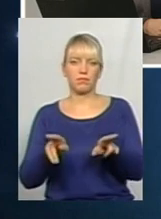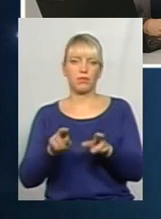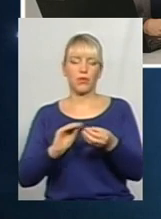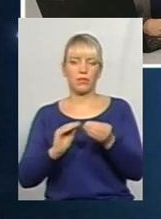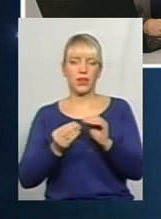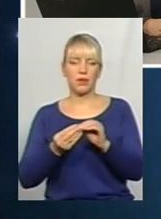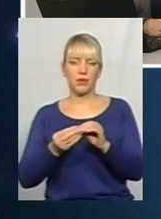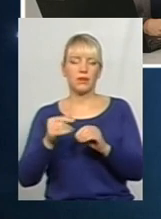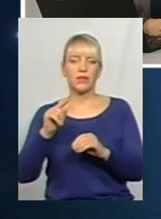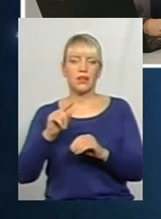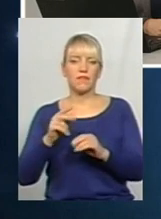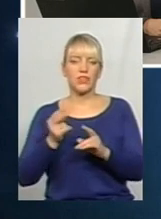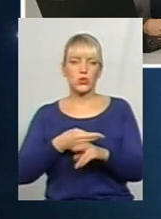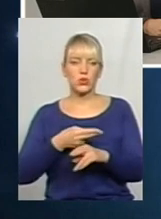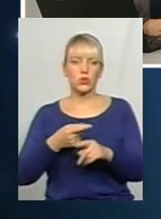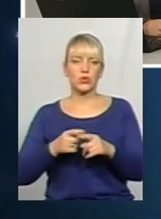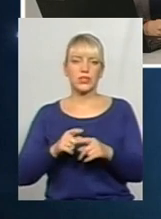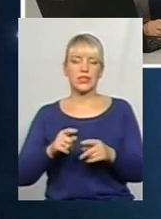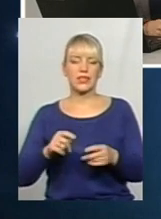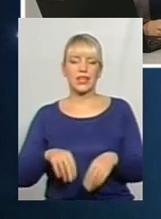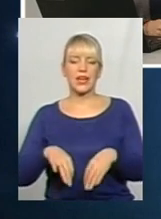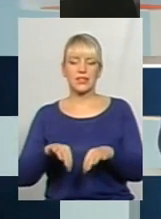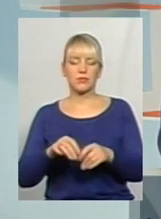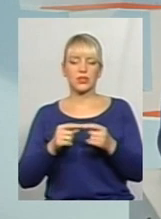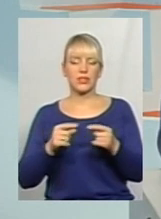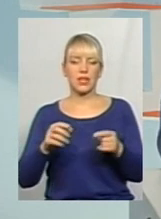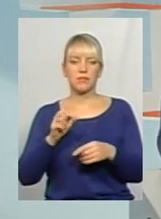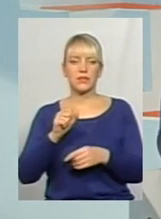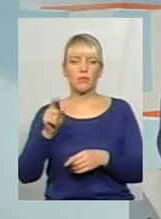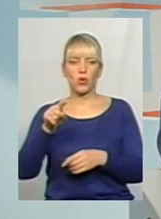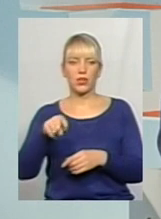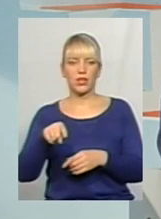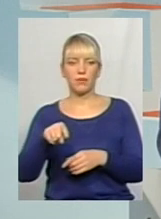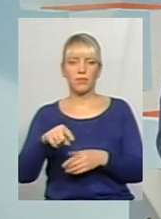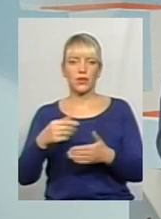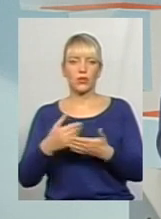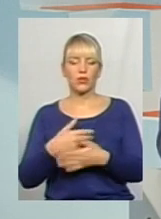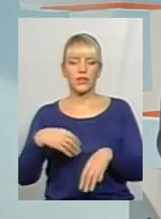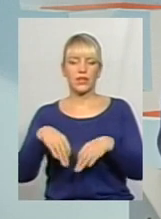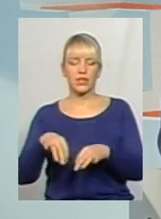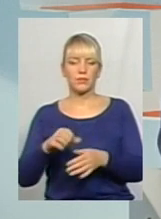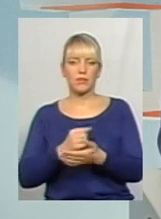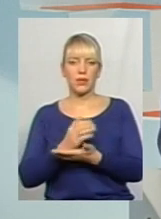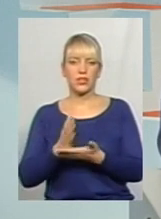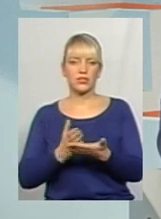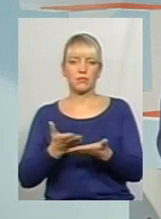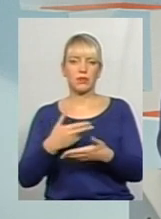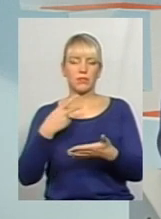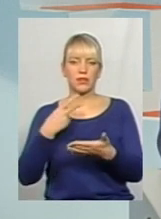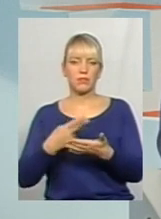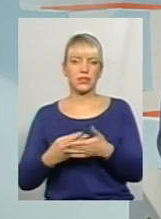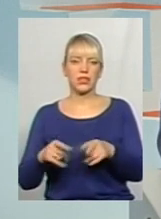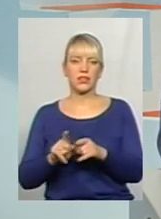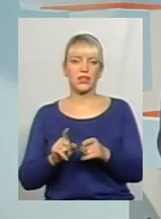в відсутності належної кількості транспортних засобів. Проте в новій транспортній мережі ми передбачили такі